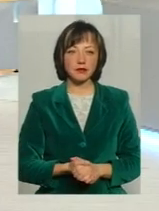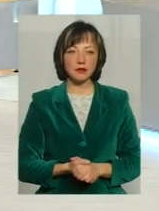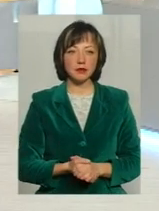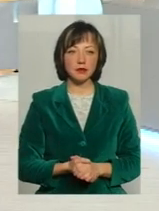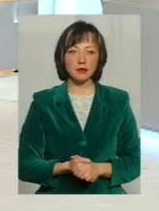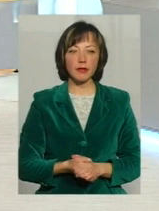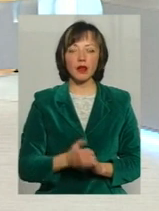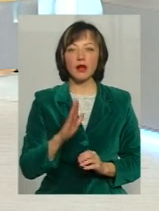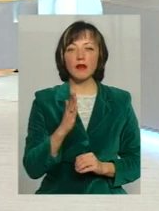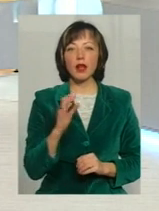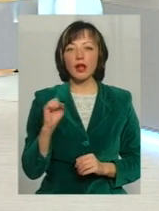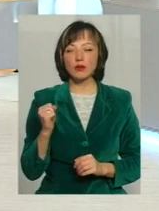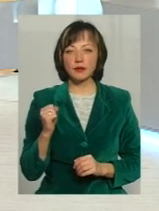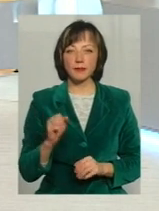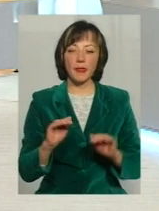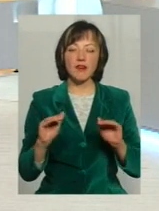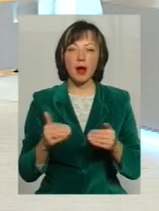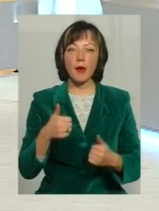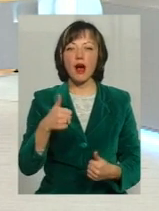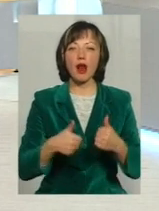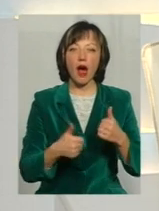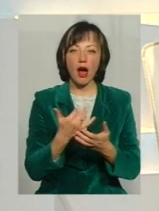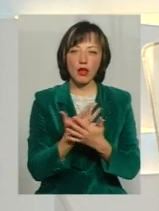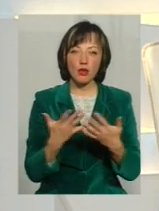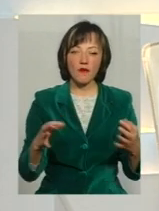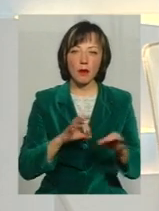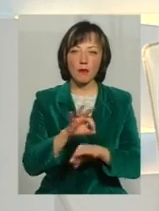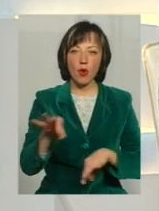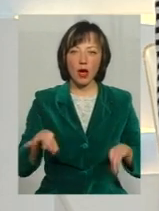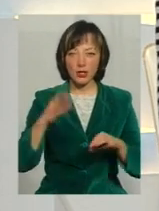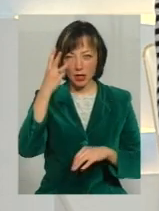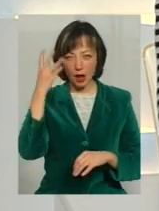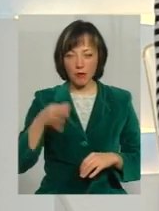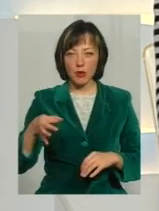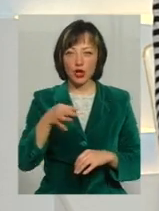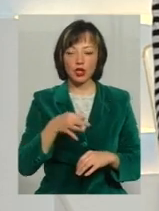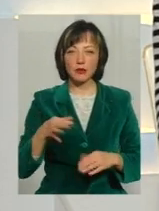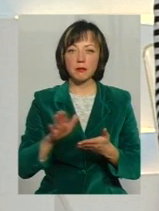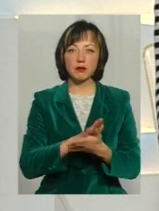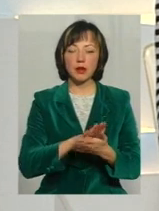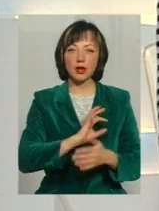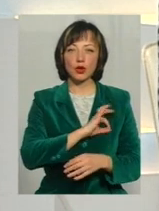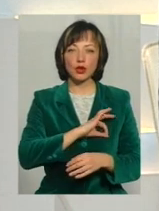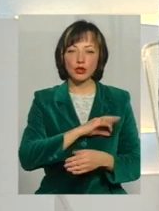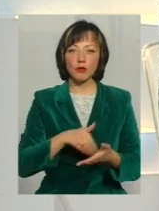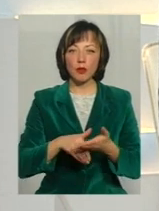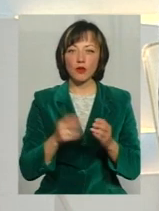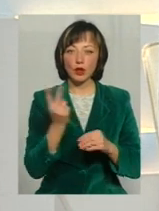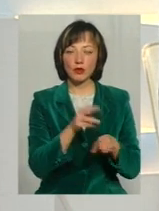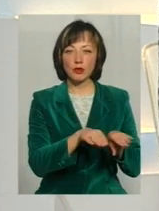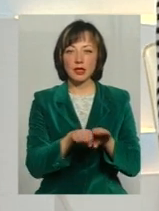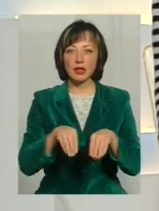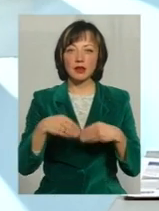Віктор Анатольович, у рамках різноманітних грантових проєктів На Хмельниччині безоплатна правова допомога на авторенному рівні почала